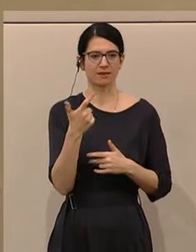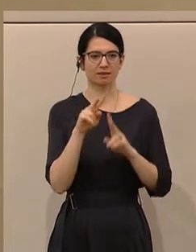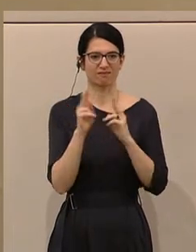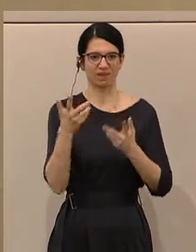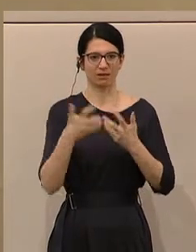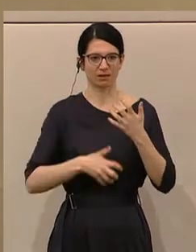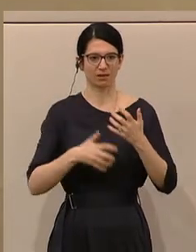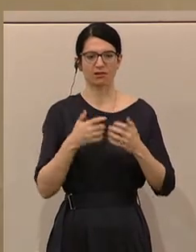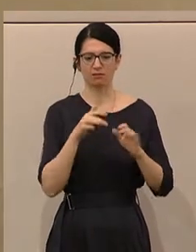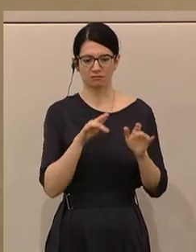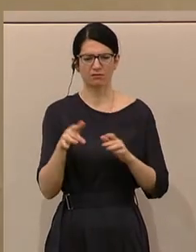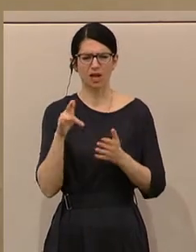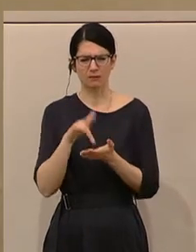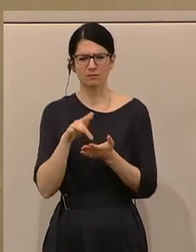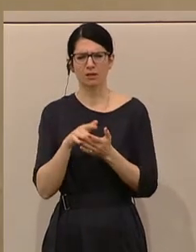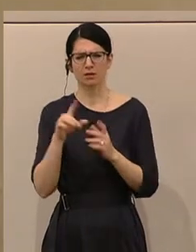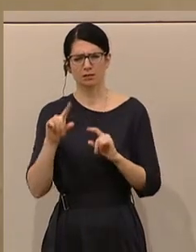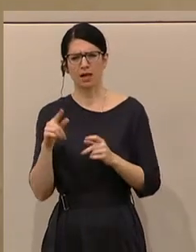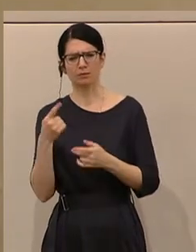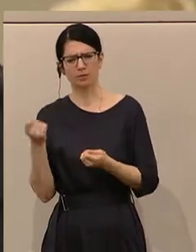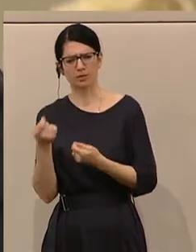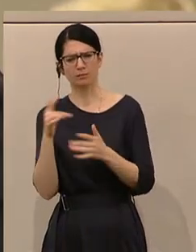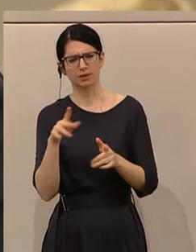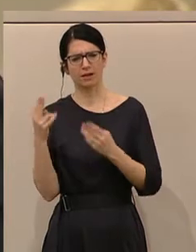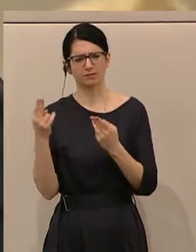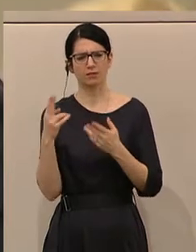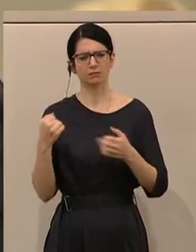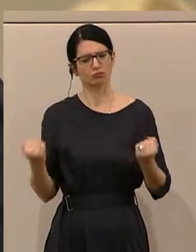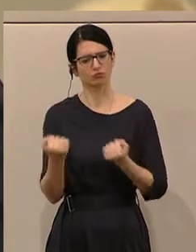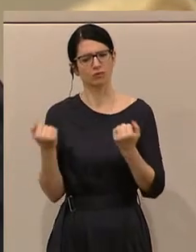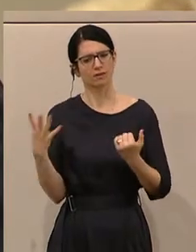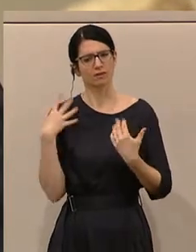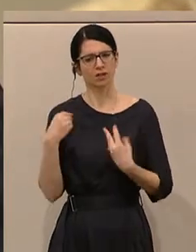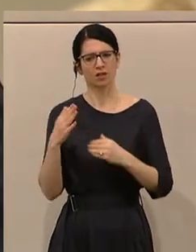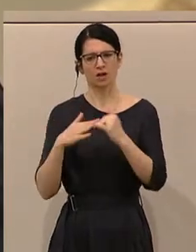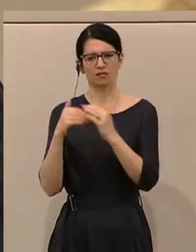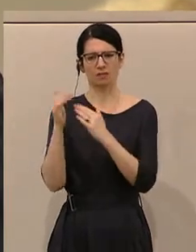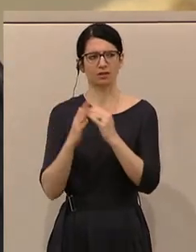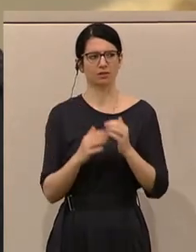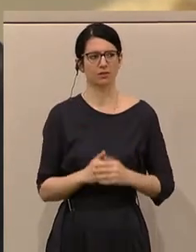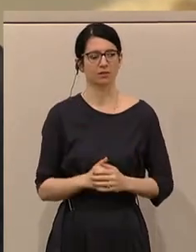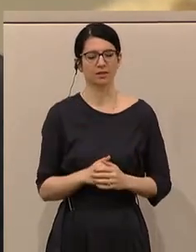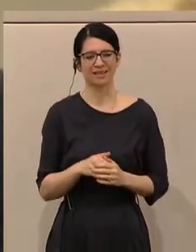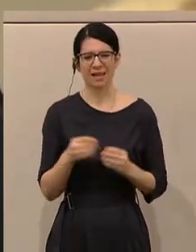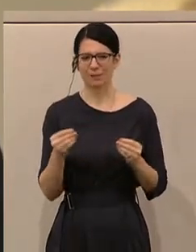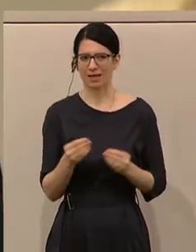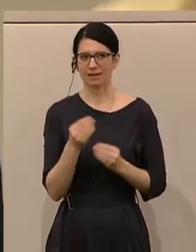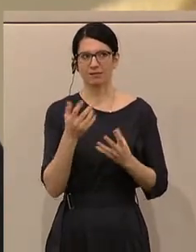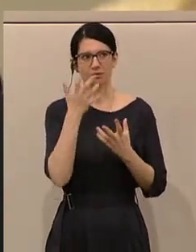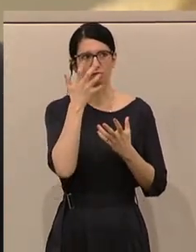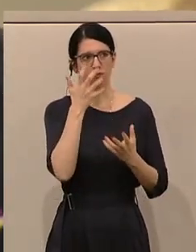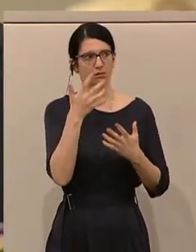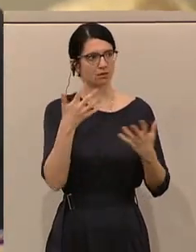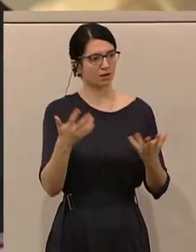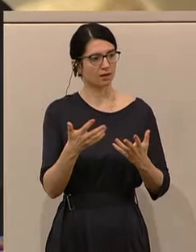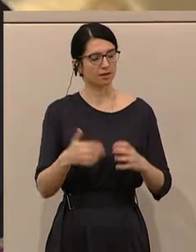unser Land ganz, ganz tüchtig und fleißig wieder aufgebaut wurde. Aber was mich schon ein bisschen verwundert ist,